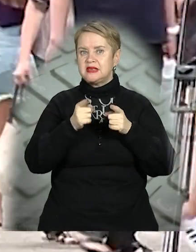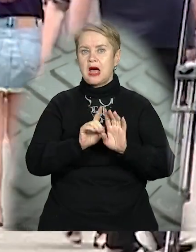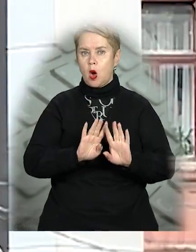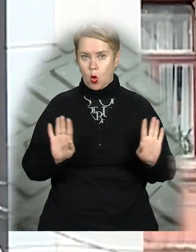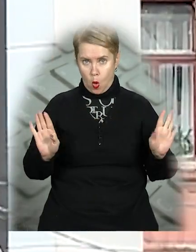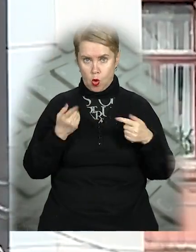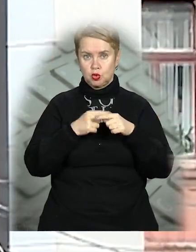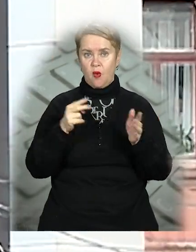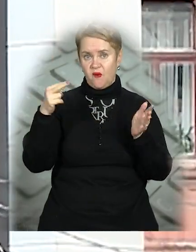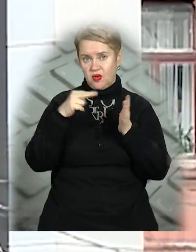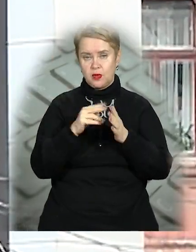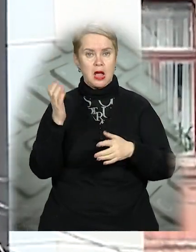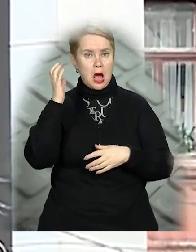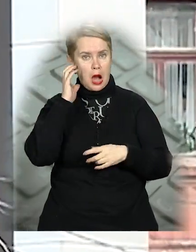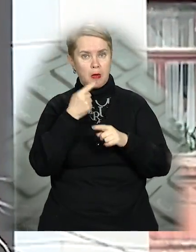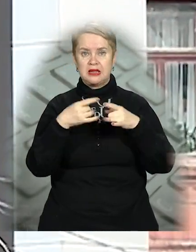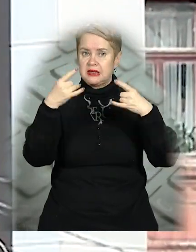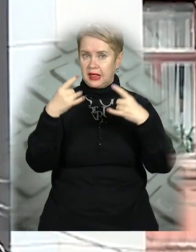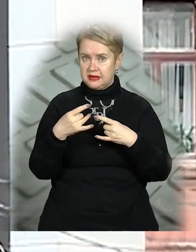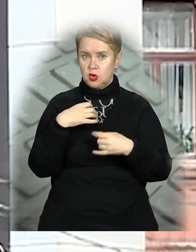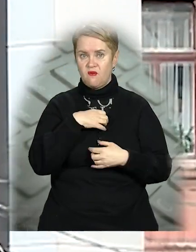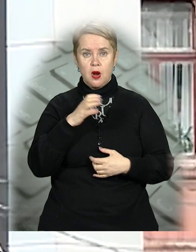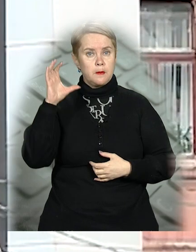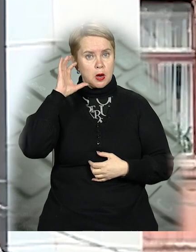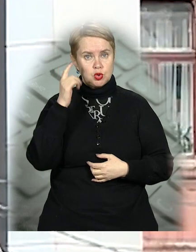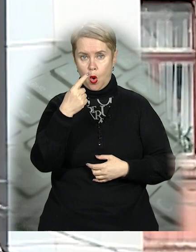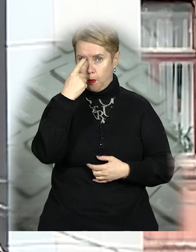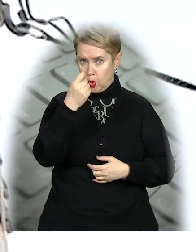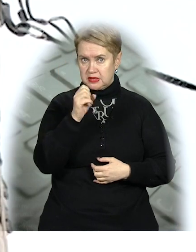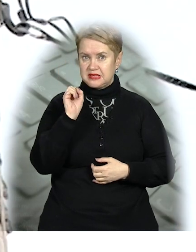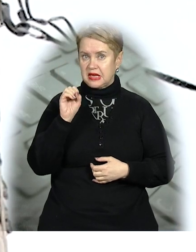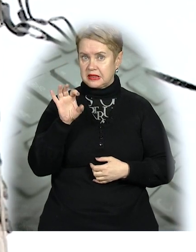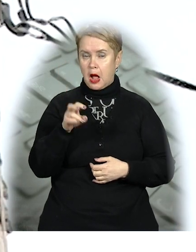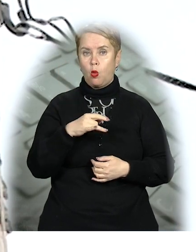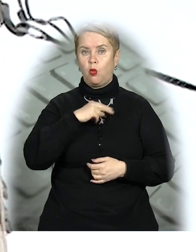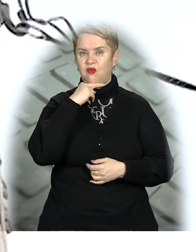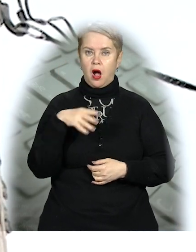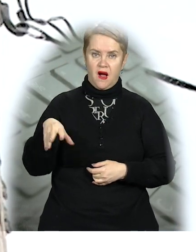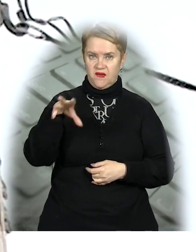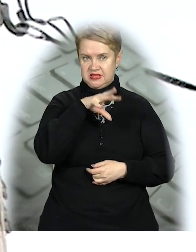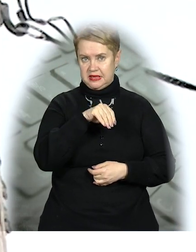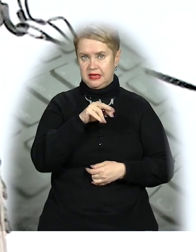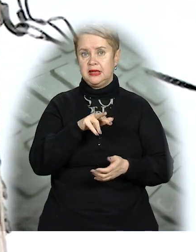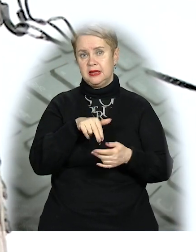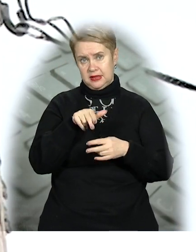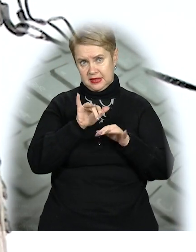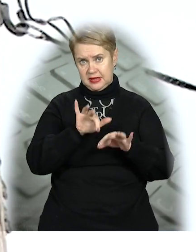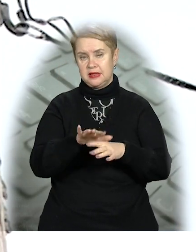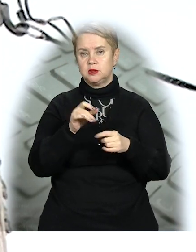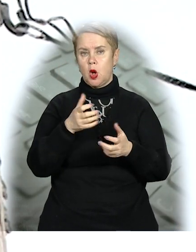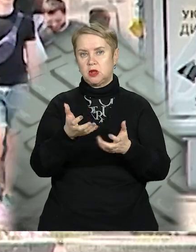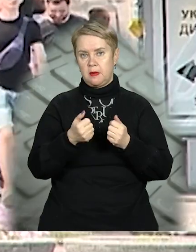загрожує. Овімкніть радіо або телевізор, уважно прослухайте повідомлення сигналу «Увага! Всім!» і дійте згідно з